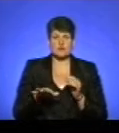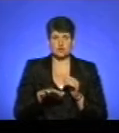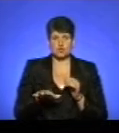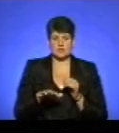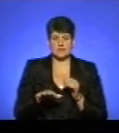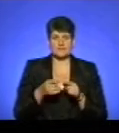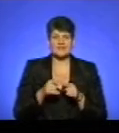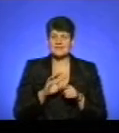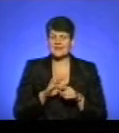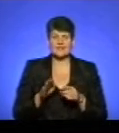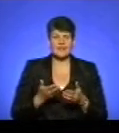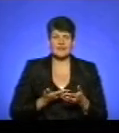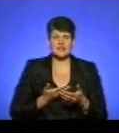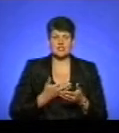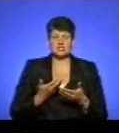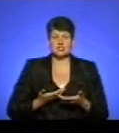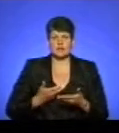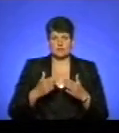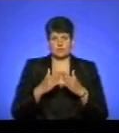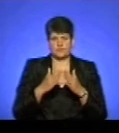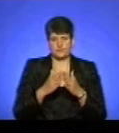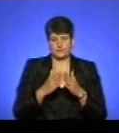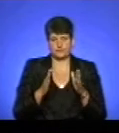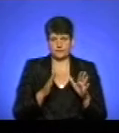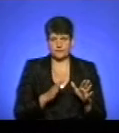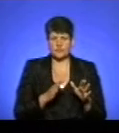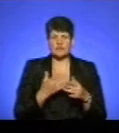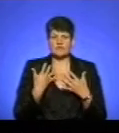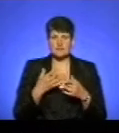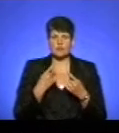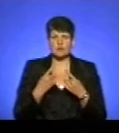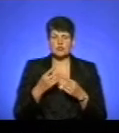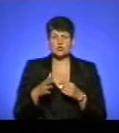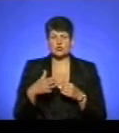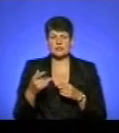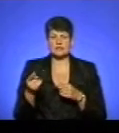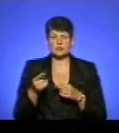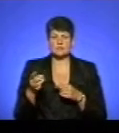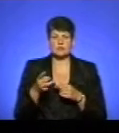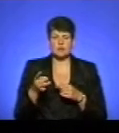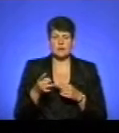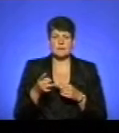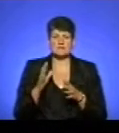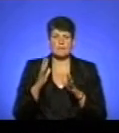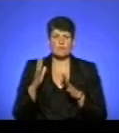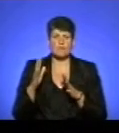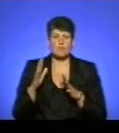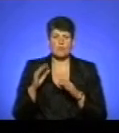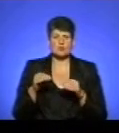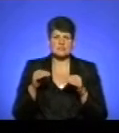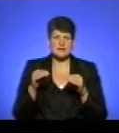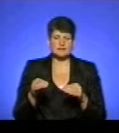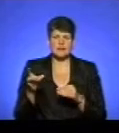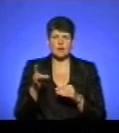не такі жили, будинки, значить, вже говоримо із сторони Тренопільського району, там посадки, бо то в районі